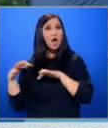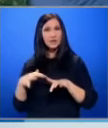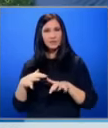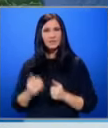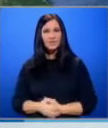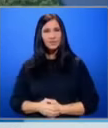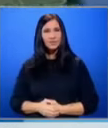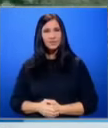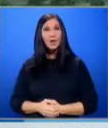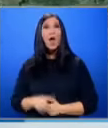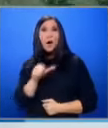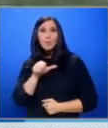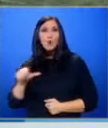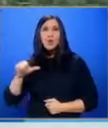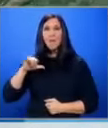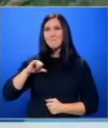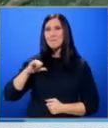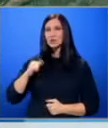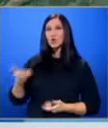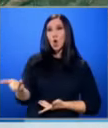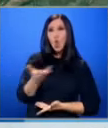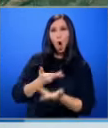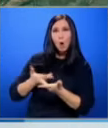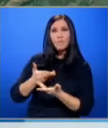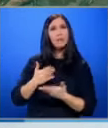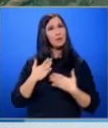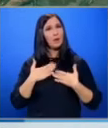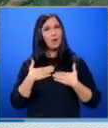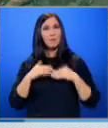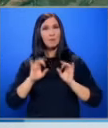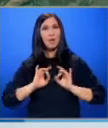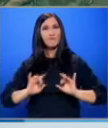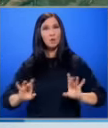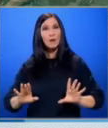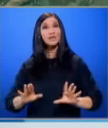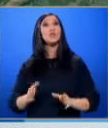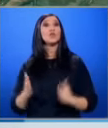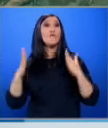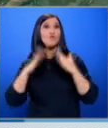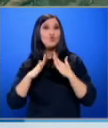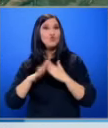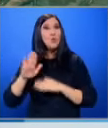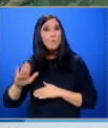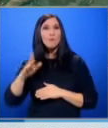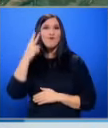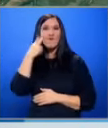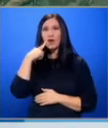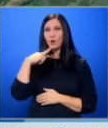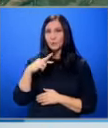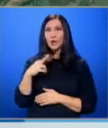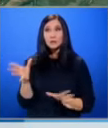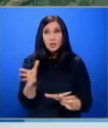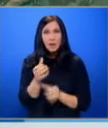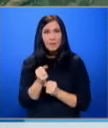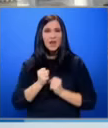По линия на международният обмен Разполагаме с информация, че в дома му в Великобритания Са